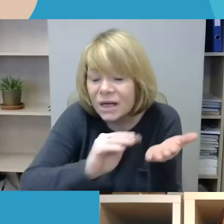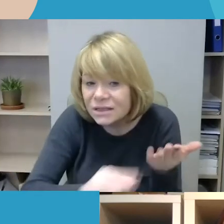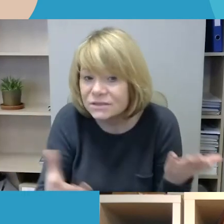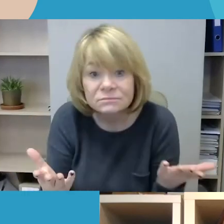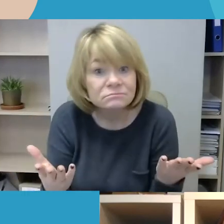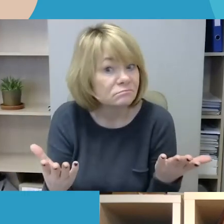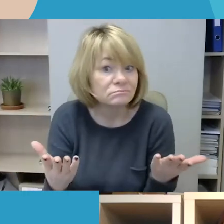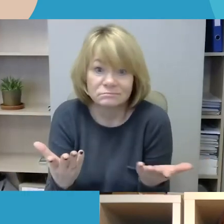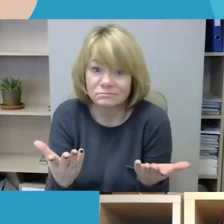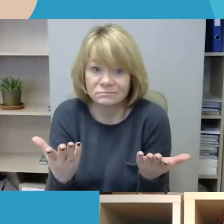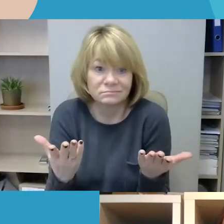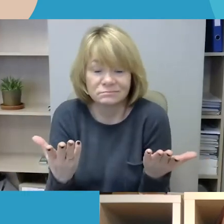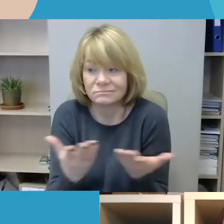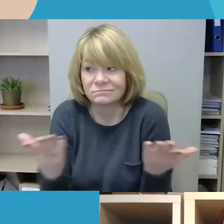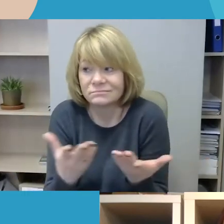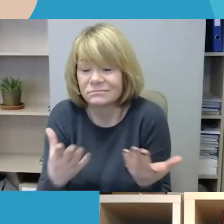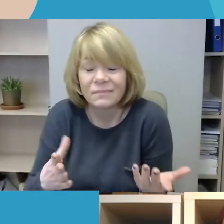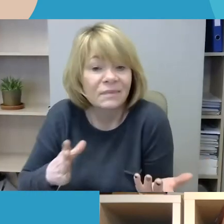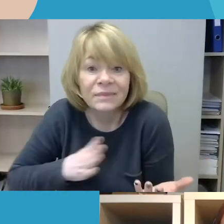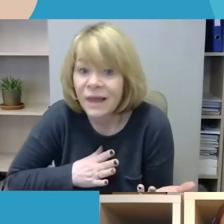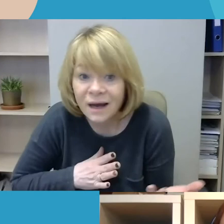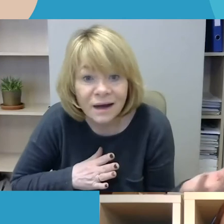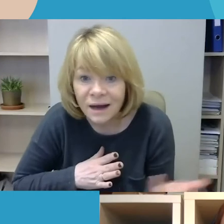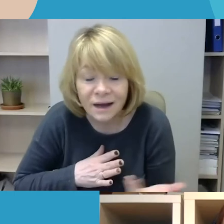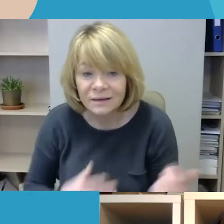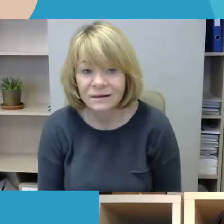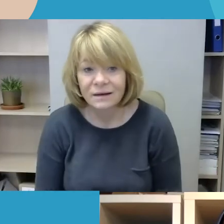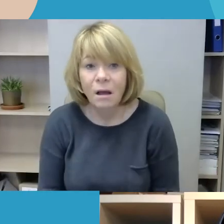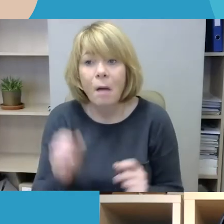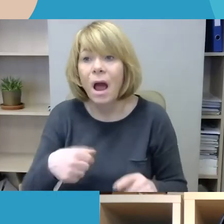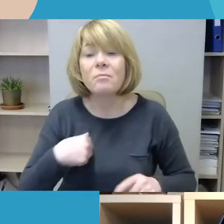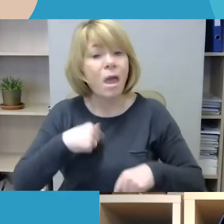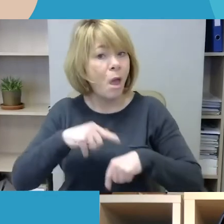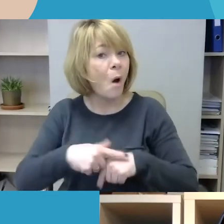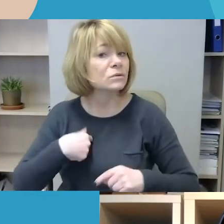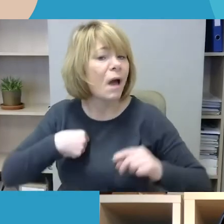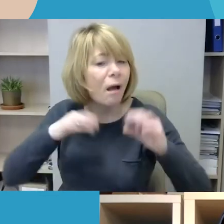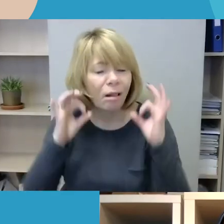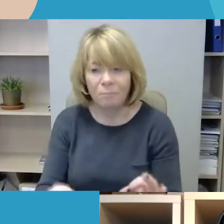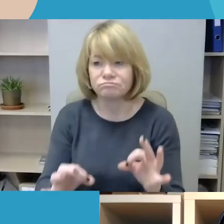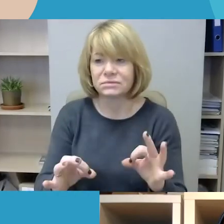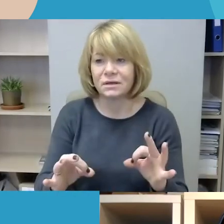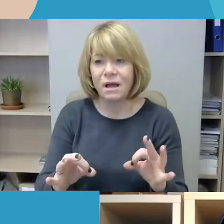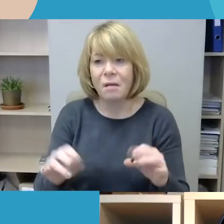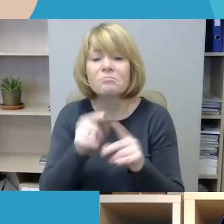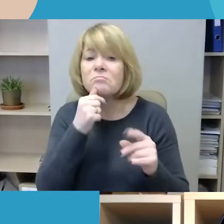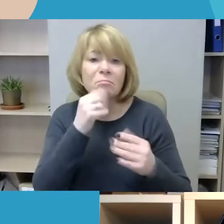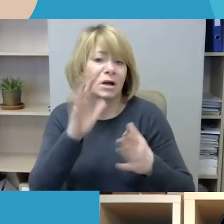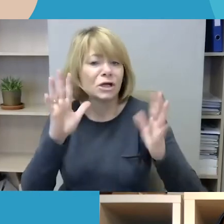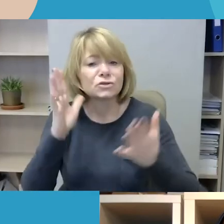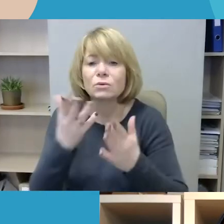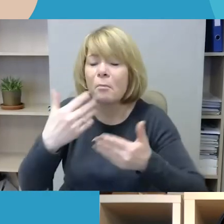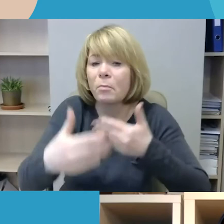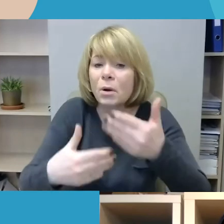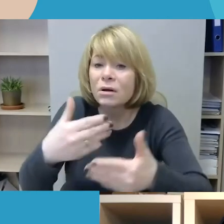tiek kažkokas palidėtų ir padėtų pasijausti saugiai paties proceso metu, nes jis yra